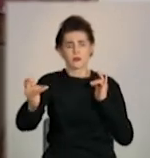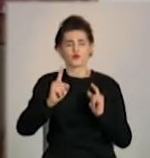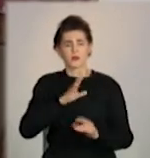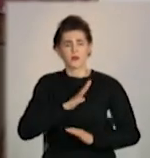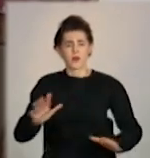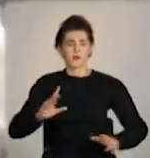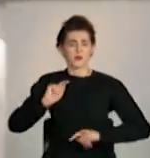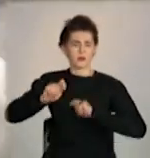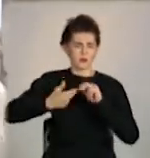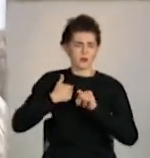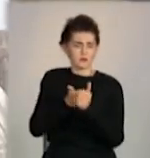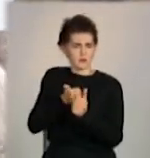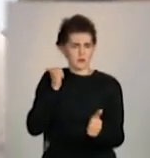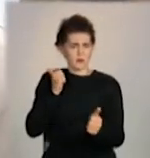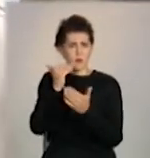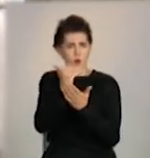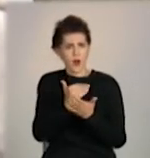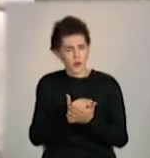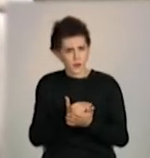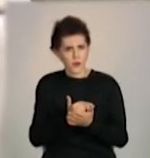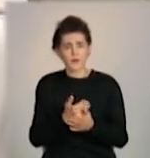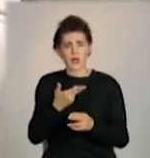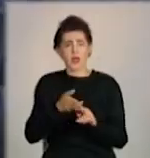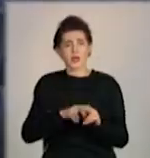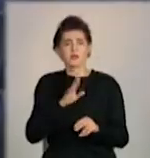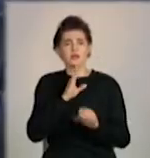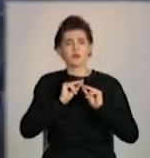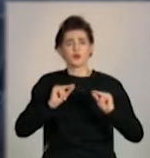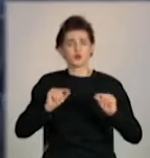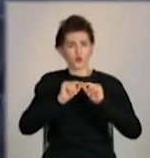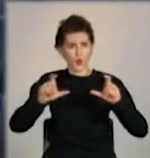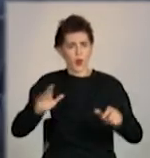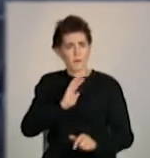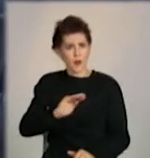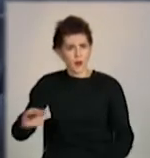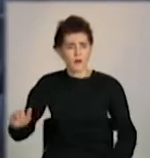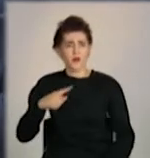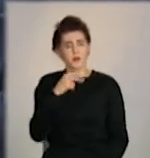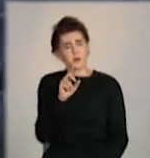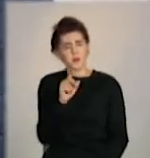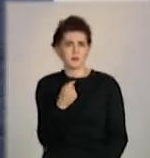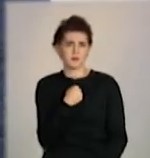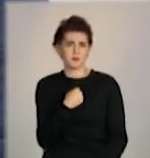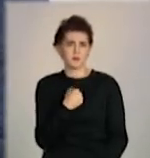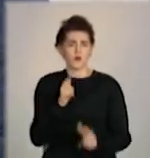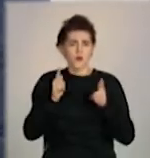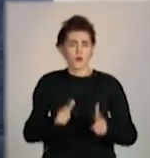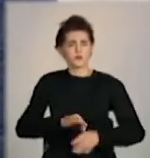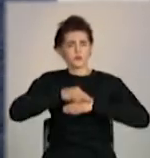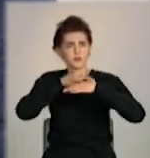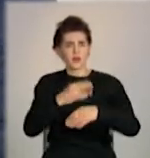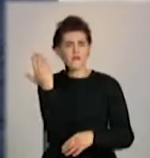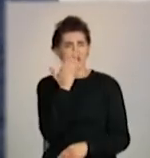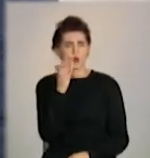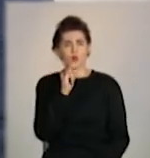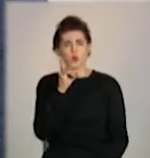А це вчителька початкових класів Ірина Бурдун запевняє, задоволенням би проводила відеоуроки. Програми для таких